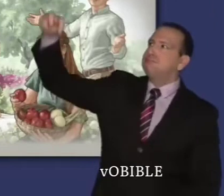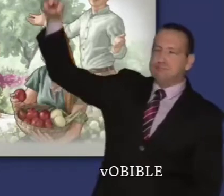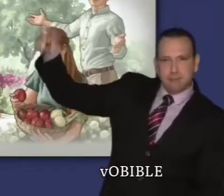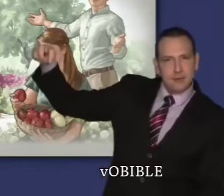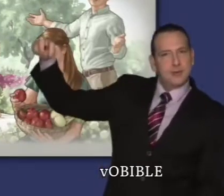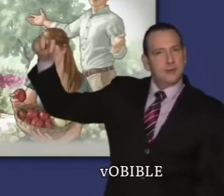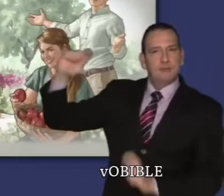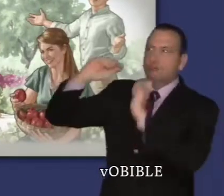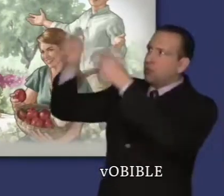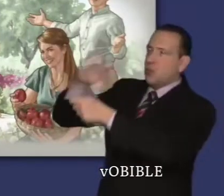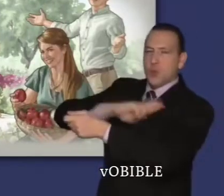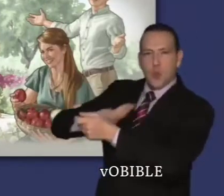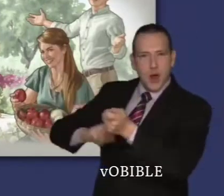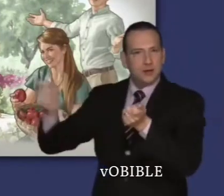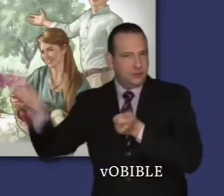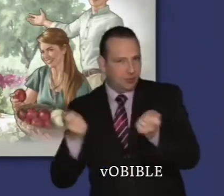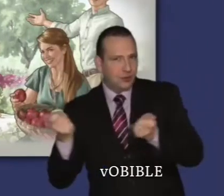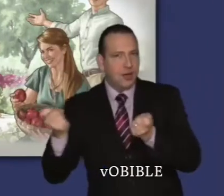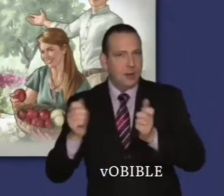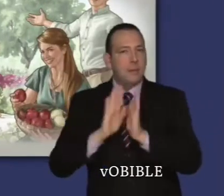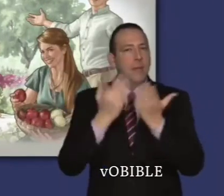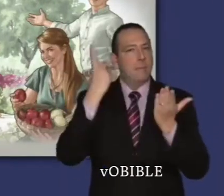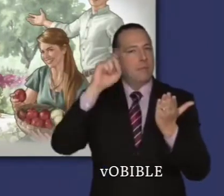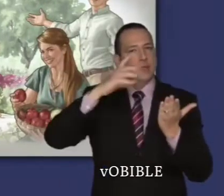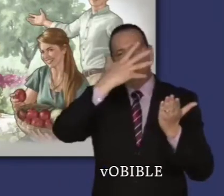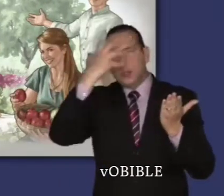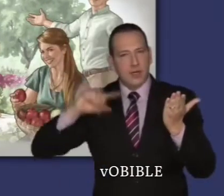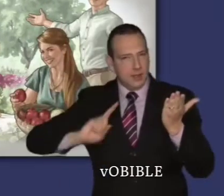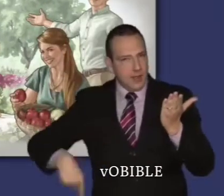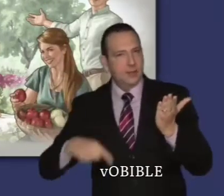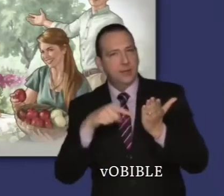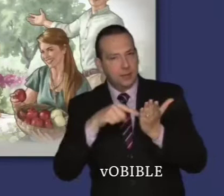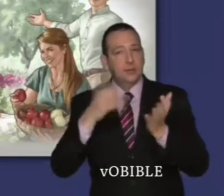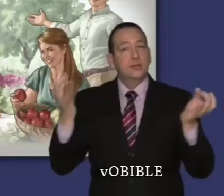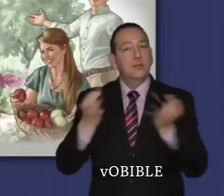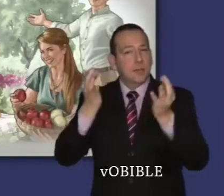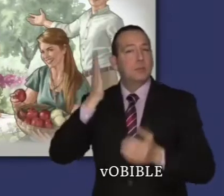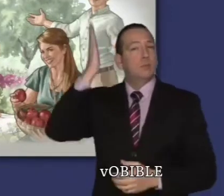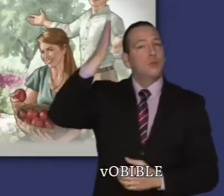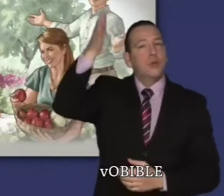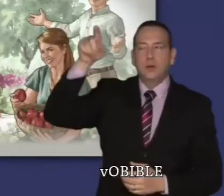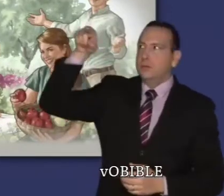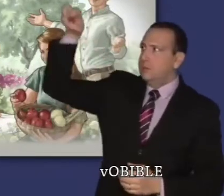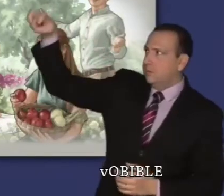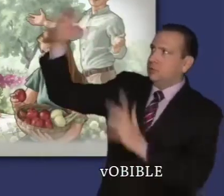a été prédit pour la première fois en Genèse 3, verset 15. Le livre de la Révélation montre comment elle écrasera le